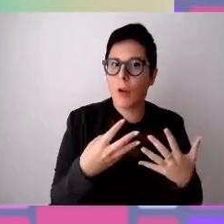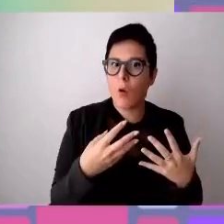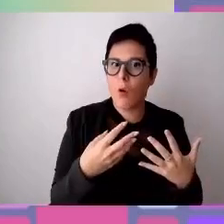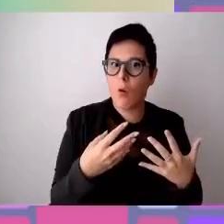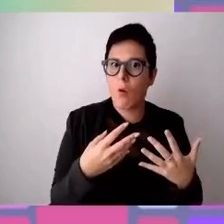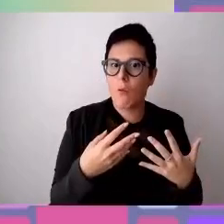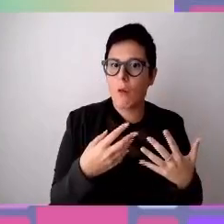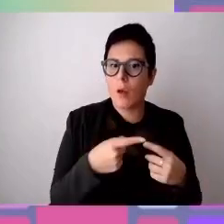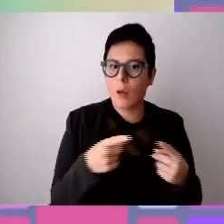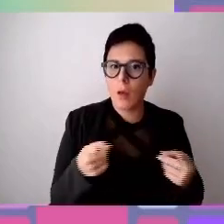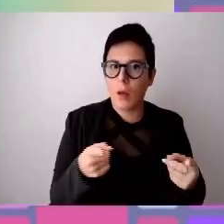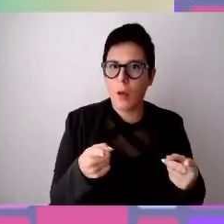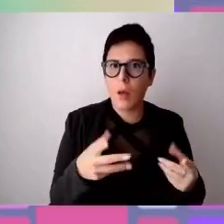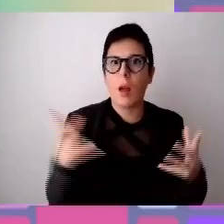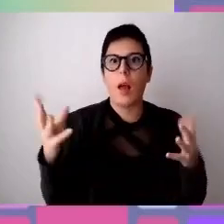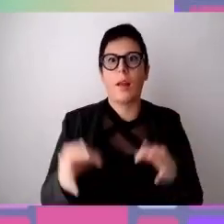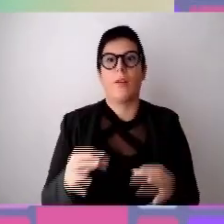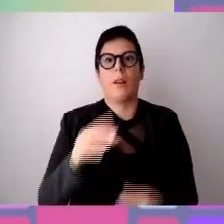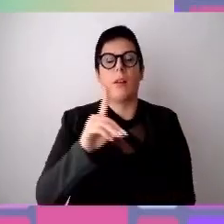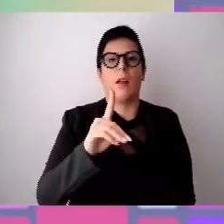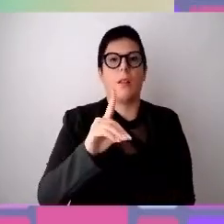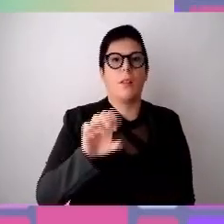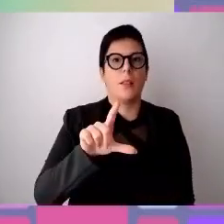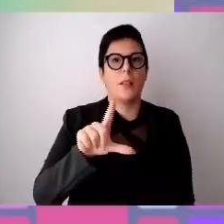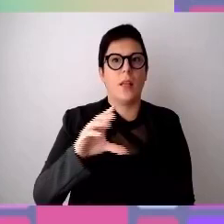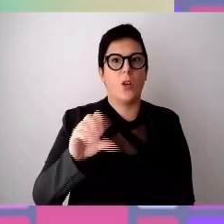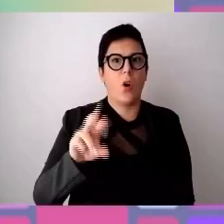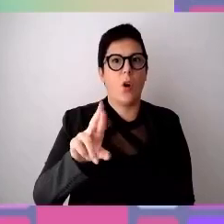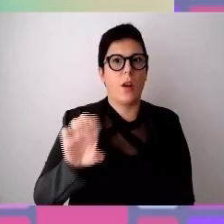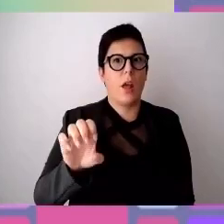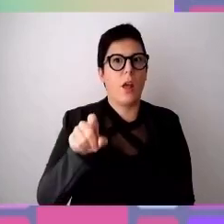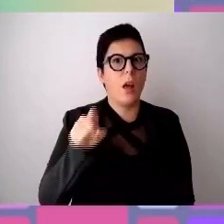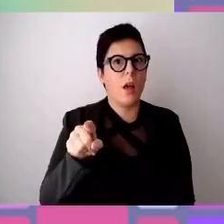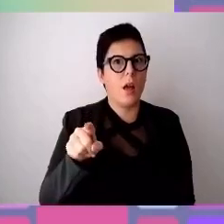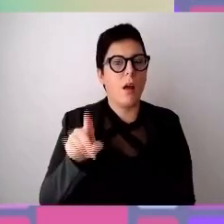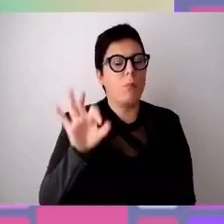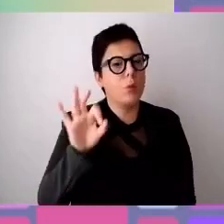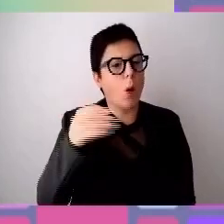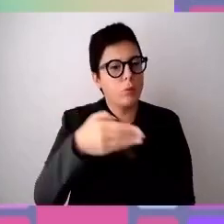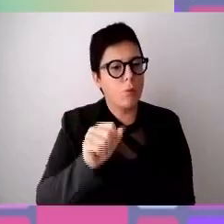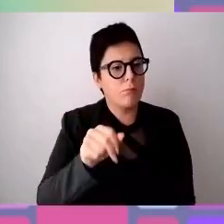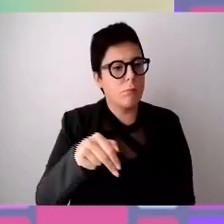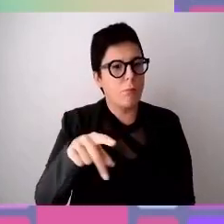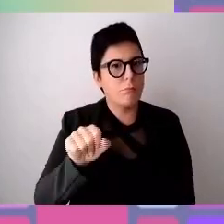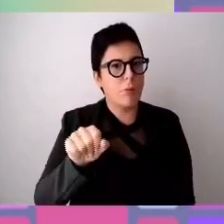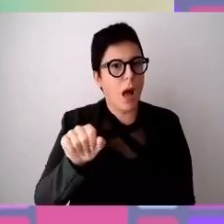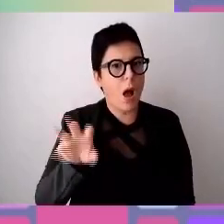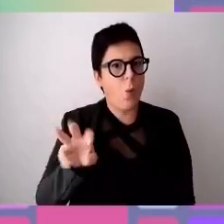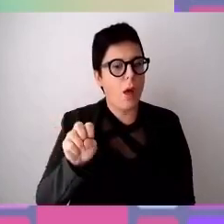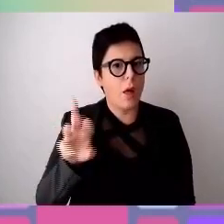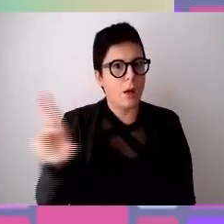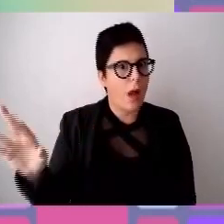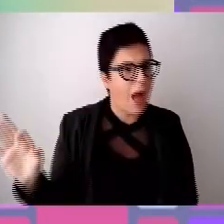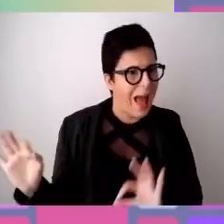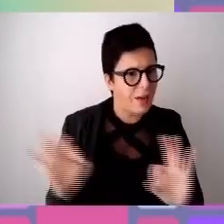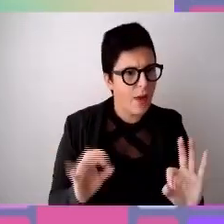l'onore del core di Manpower per proporre la possibilità di